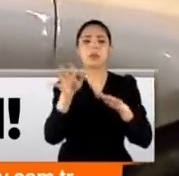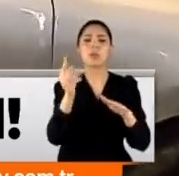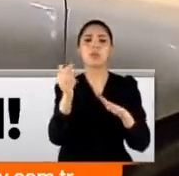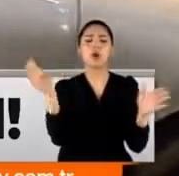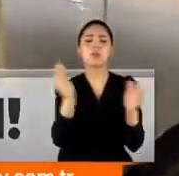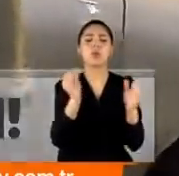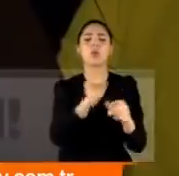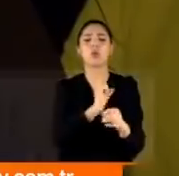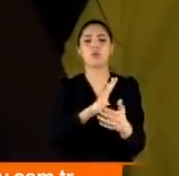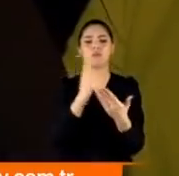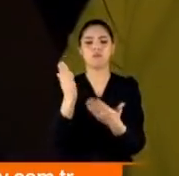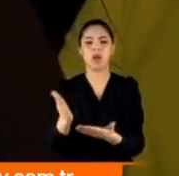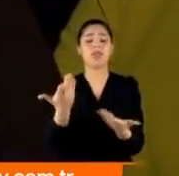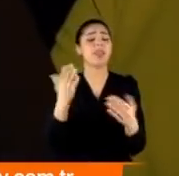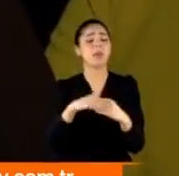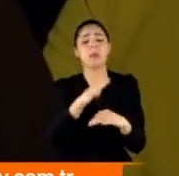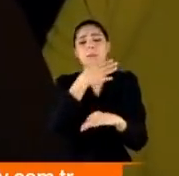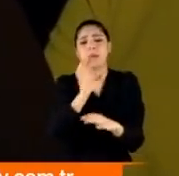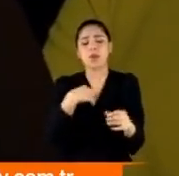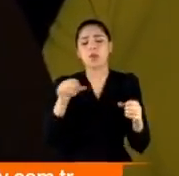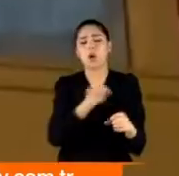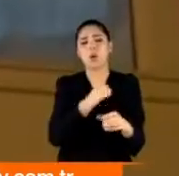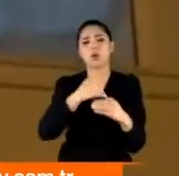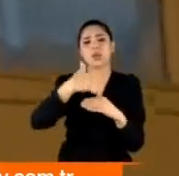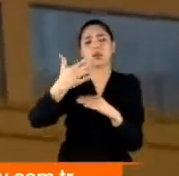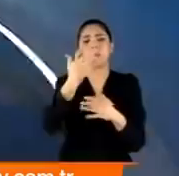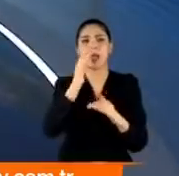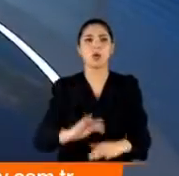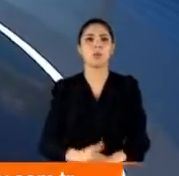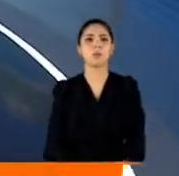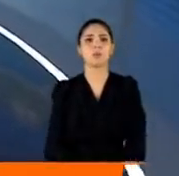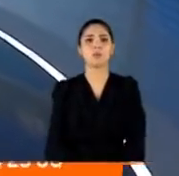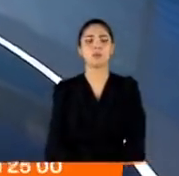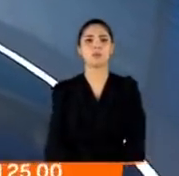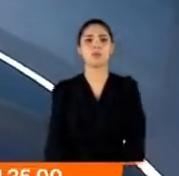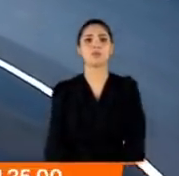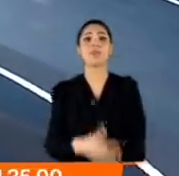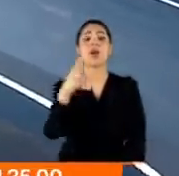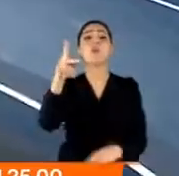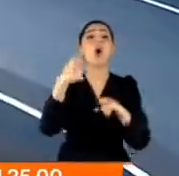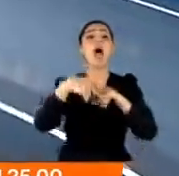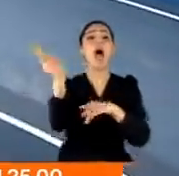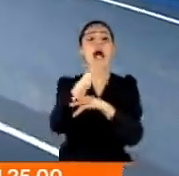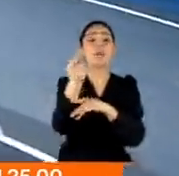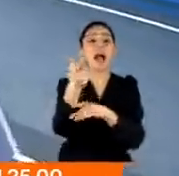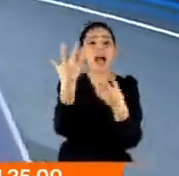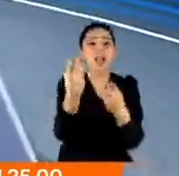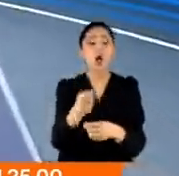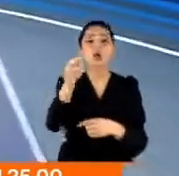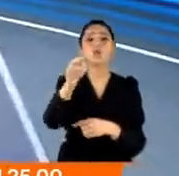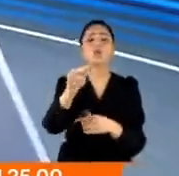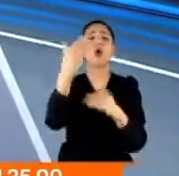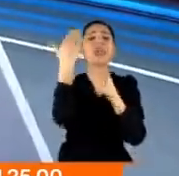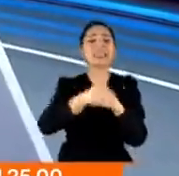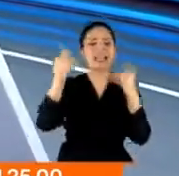olmasından korkuyorlar. Ne yapacağımızı bilmiyoruz. Korkudan duruyoruz burada da. Hamsi azaldı haberlerini yapıyoruz. Bu nedenle